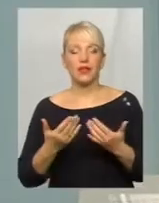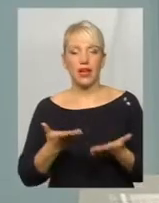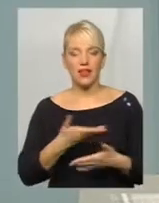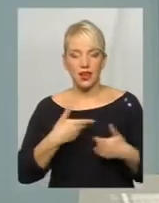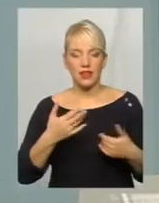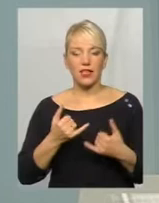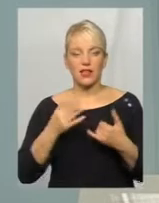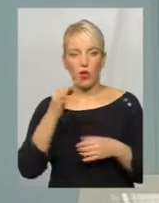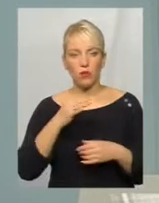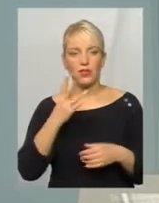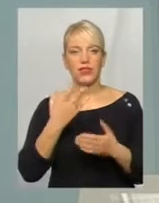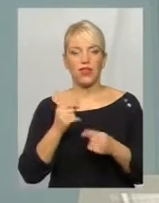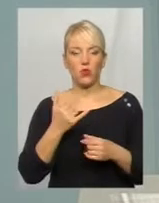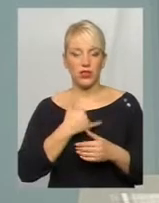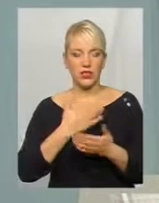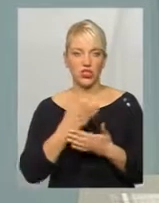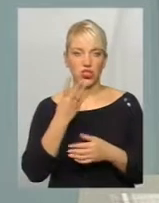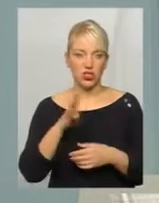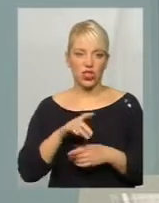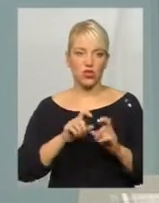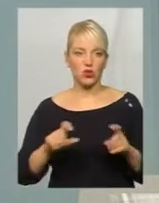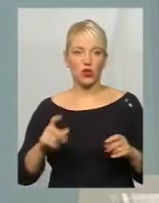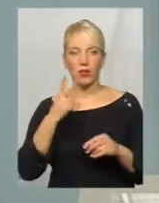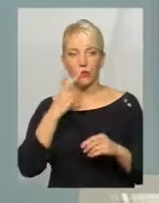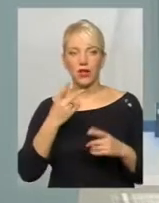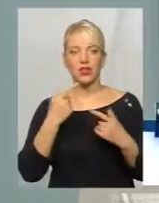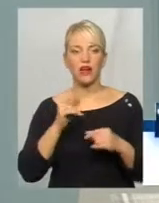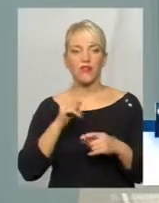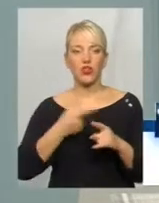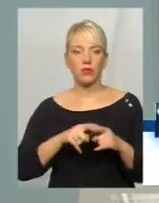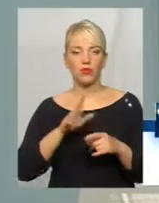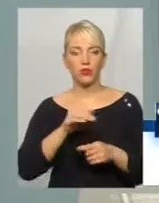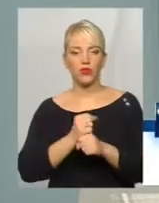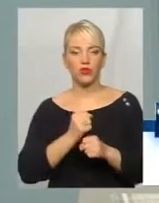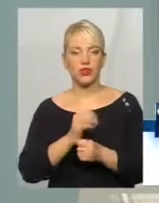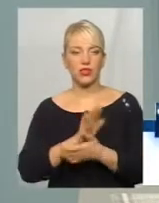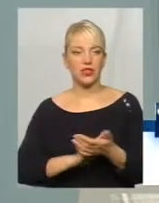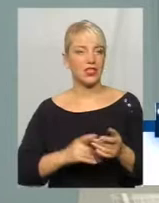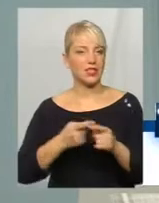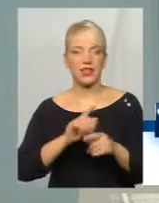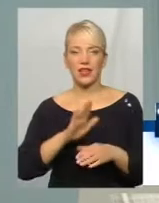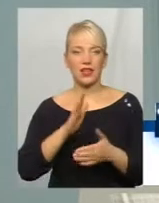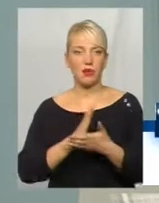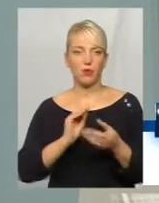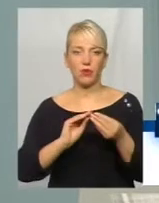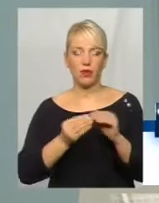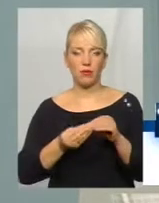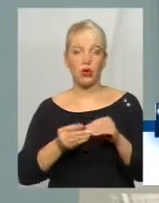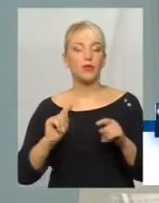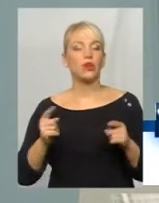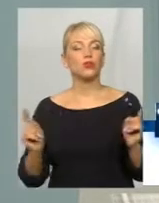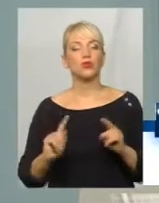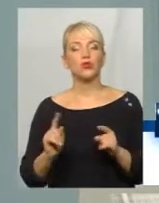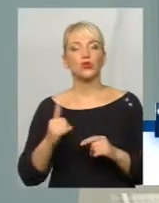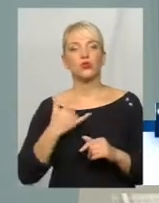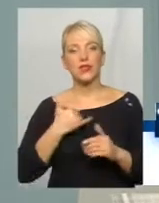у нас 4 школи, в які ми маємо побачити, як вони будуть функціонувати надалі, це не є проблемою, тому що